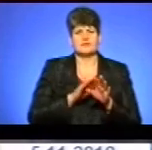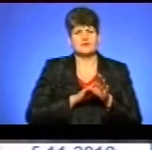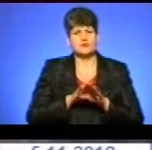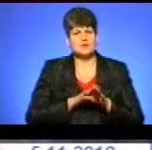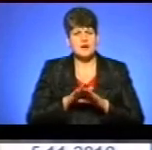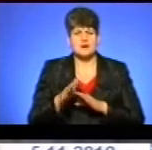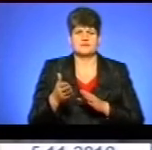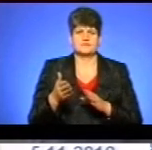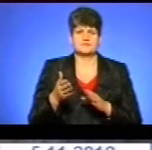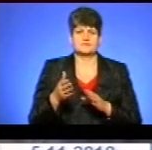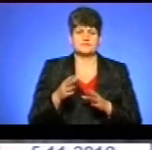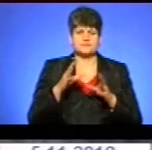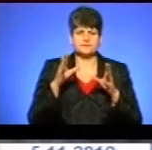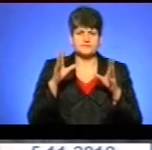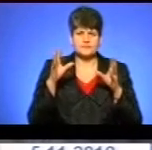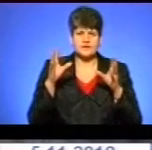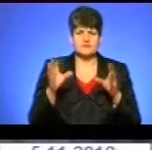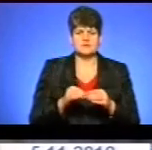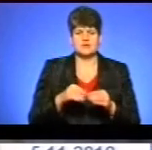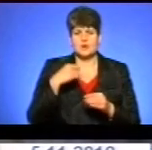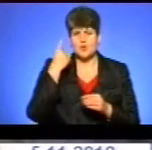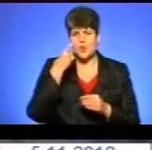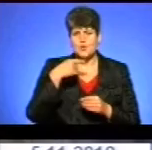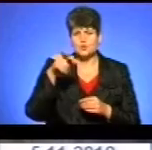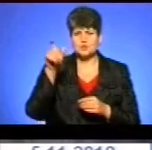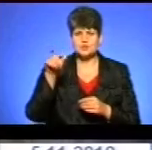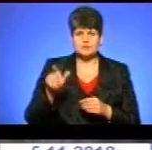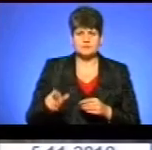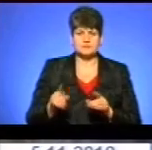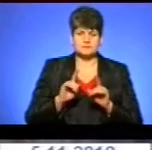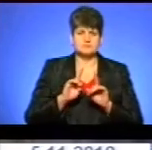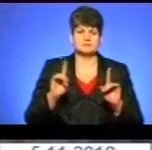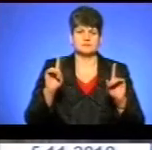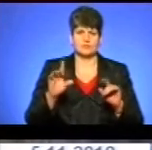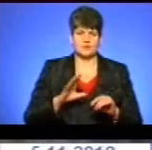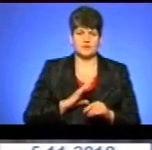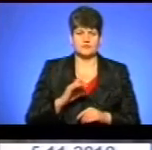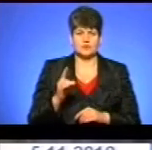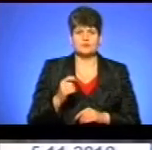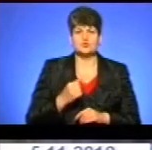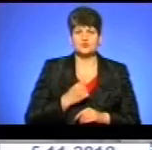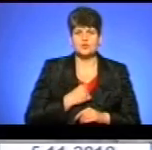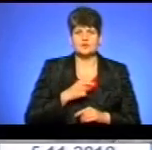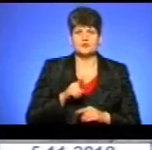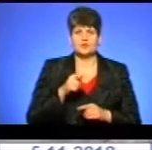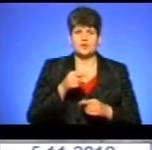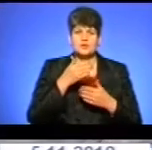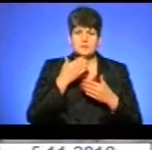І, зрештою, особистість непересічна в нашому Тернополі. Шкода, що його нема.